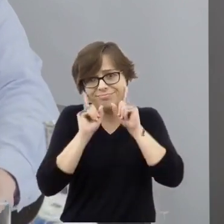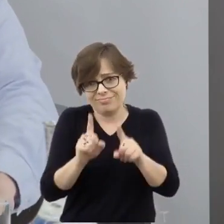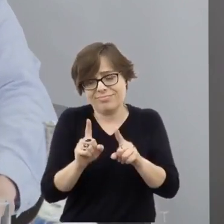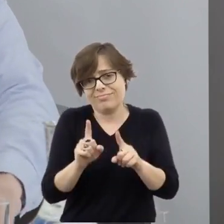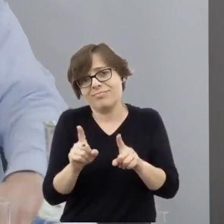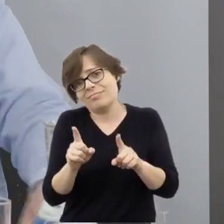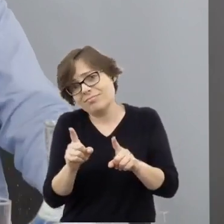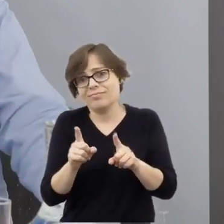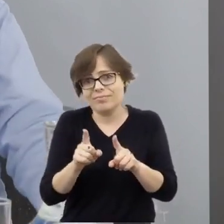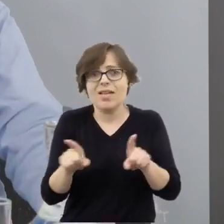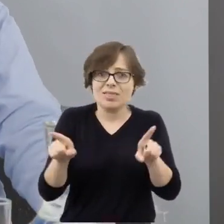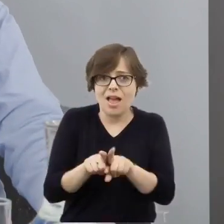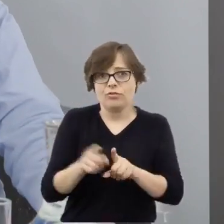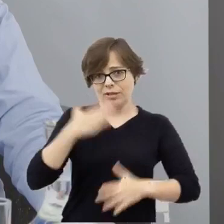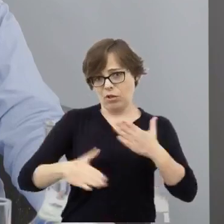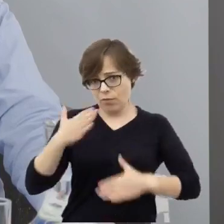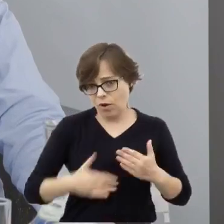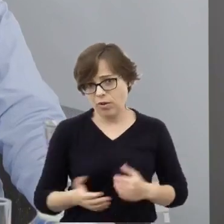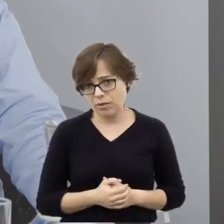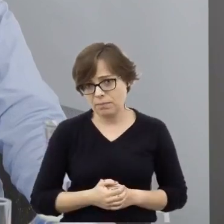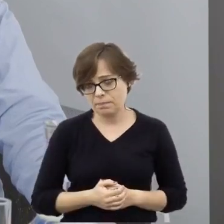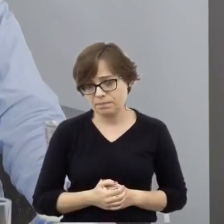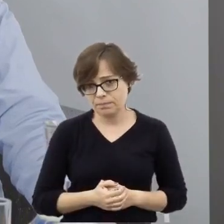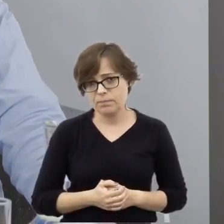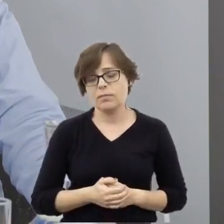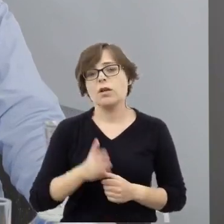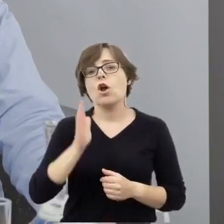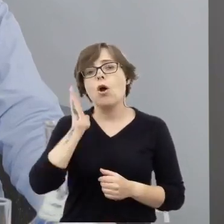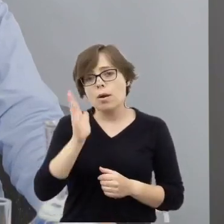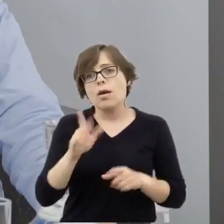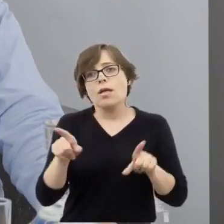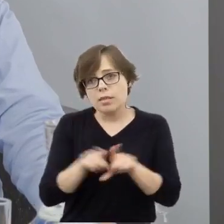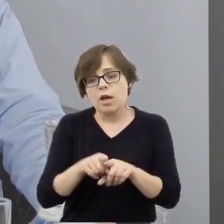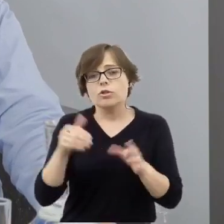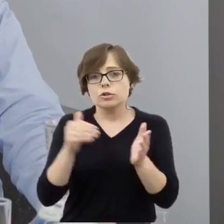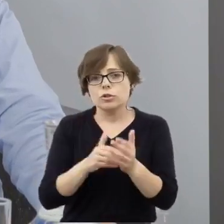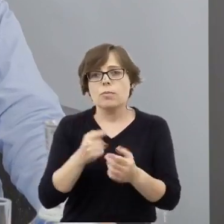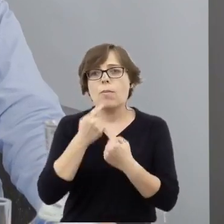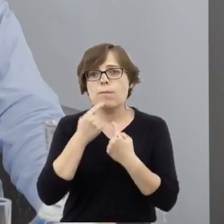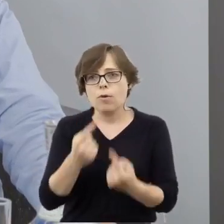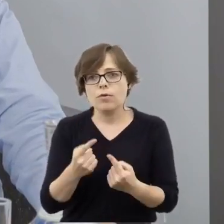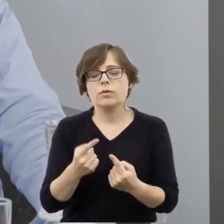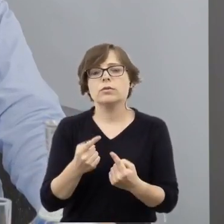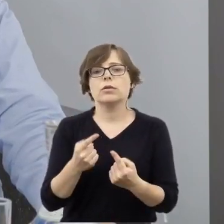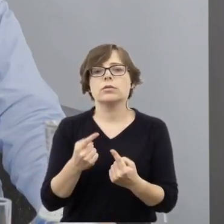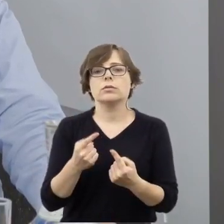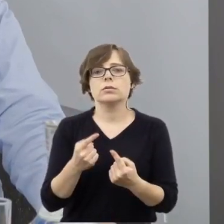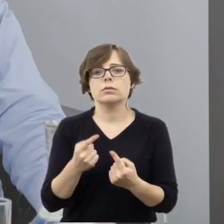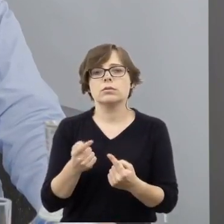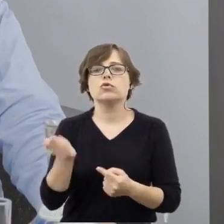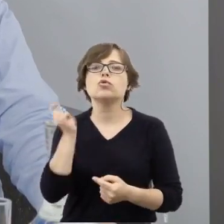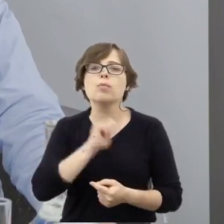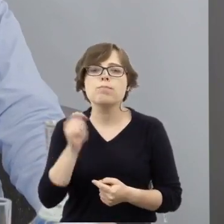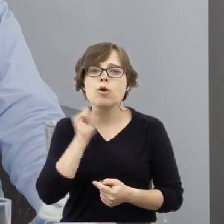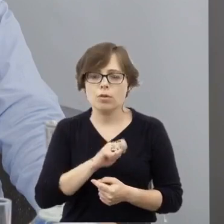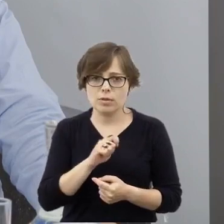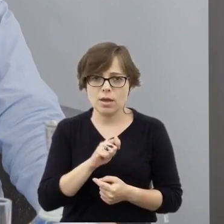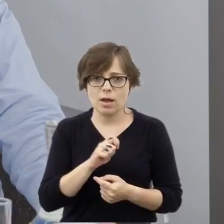pewnego rodzaju satysfakcją. W końcu musimy wspomnieć o fenomenie zbrodni